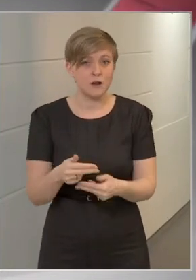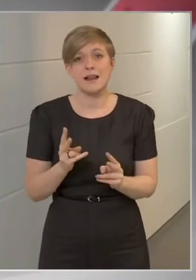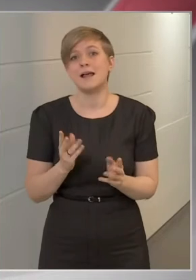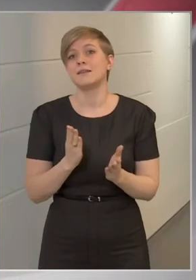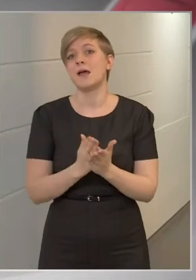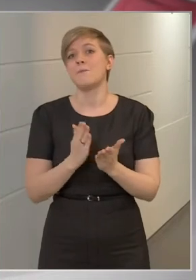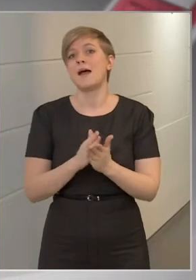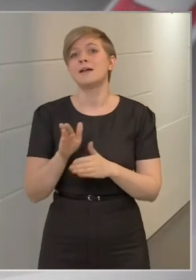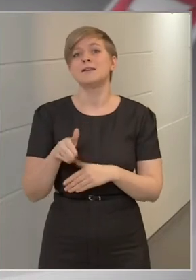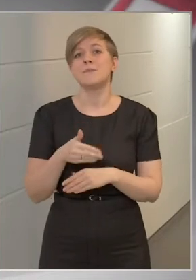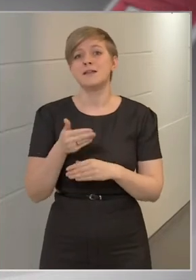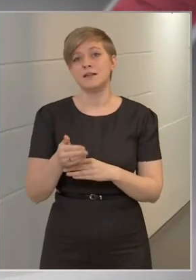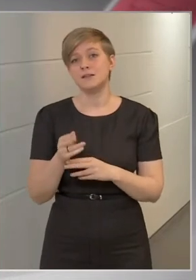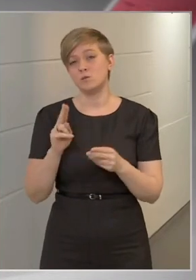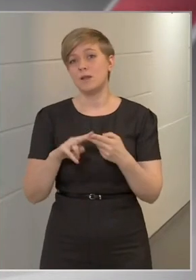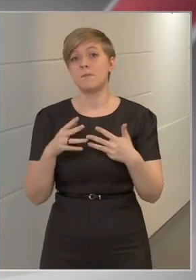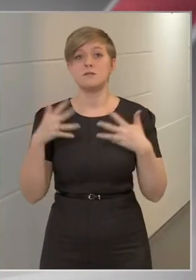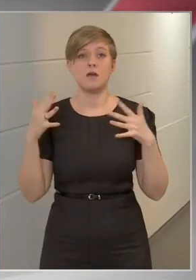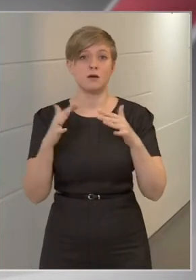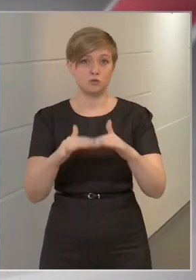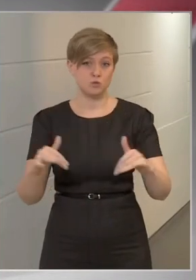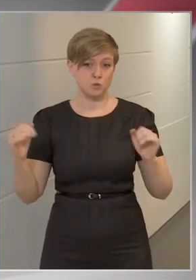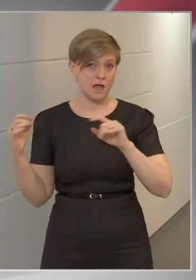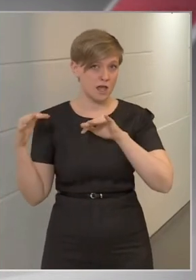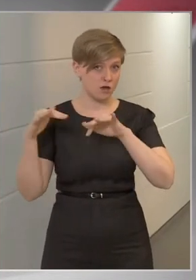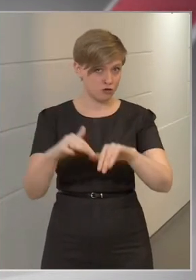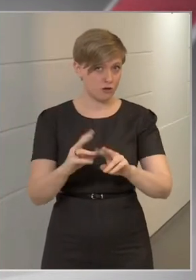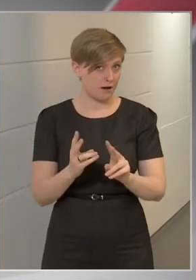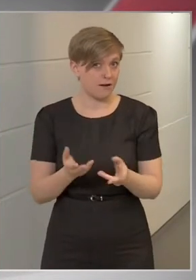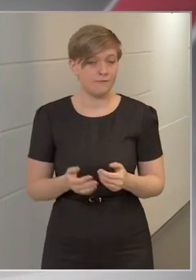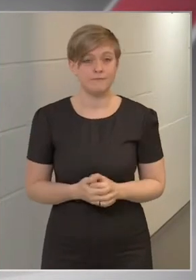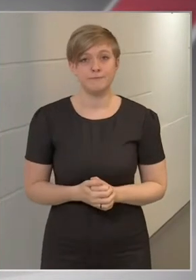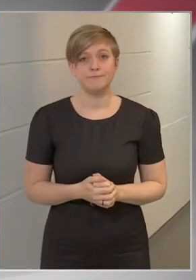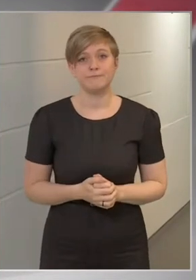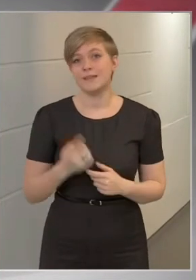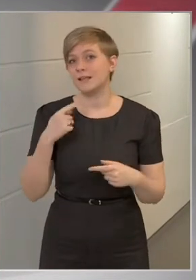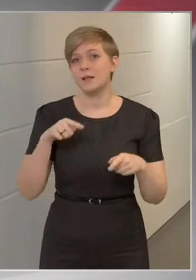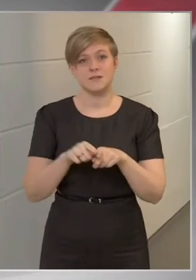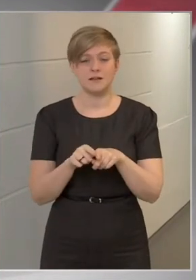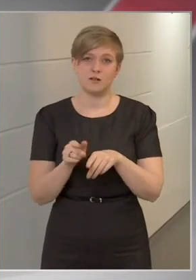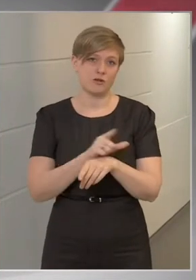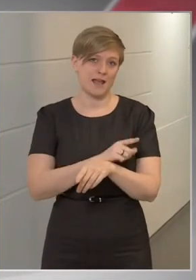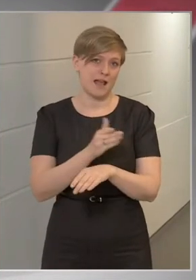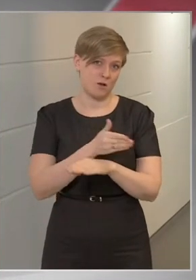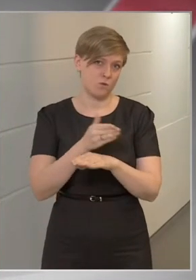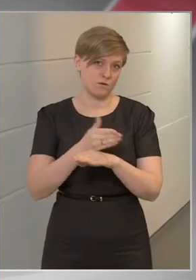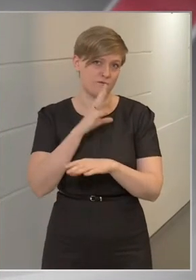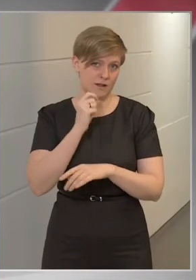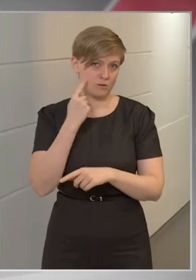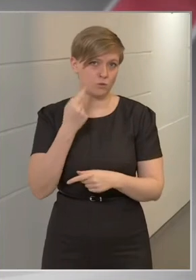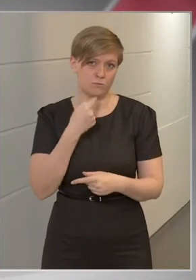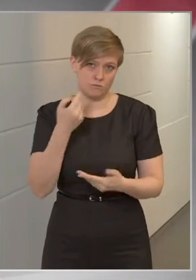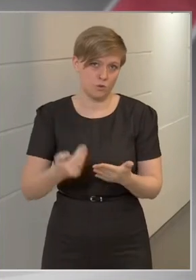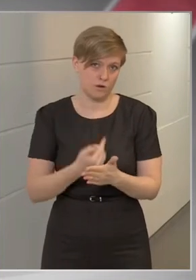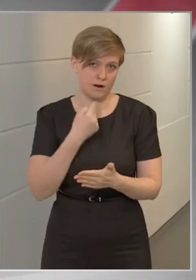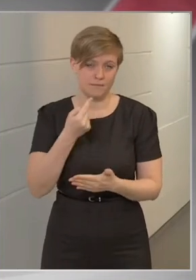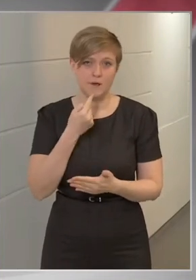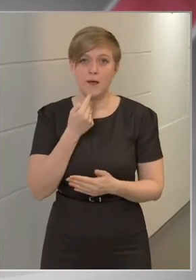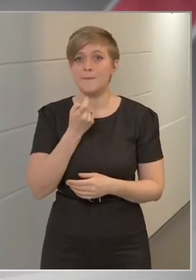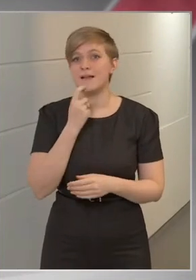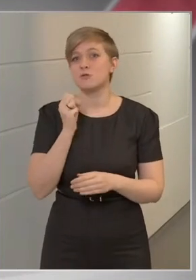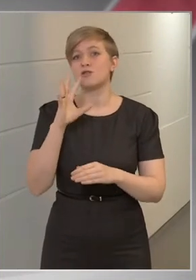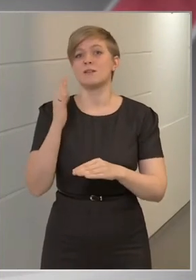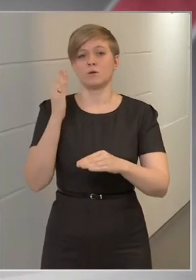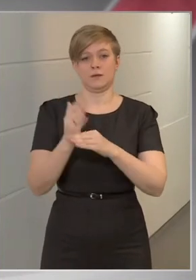nemzeti ünnepen nagy ülést rendezni? Itt értelemszerűen csak az előző válaszomat tudom megismételni. Ma március 25